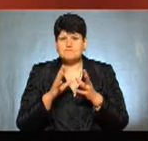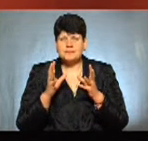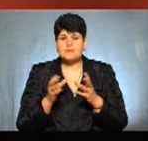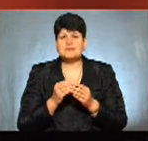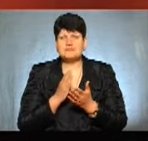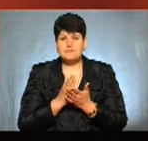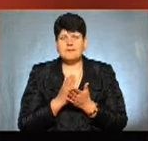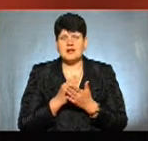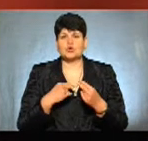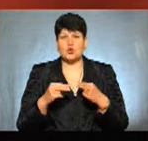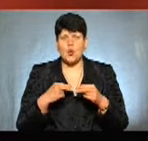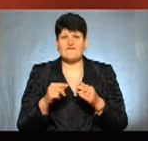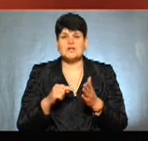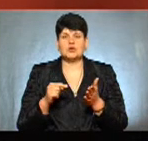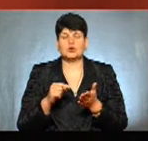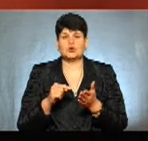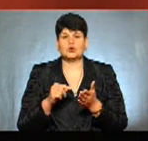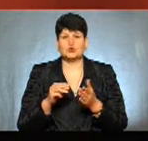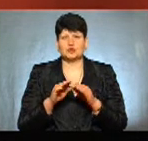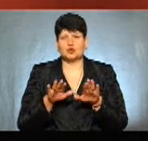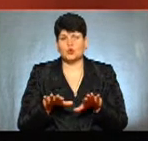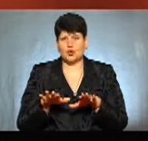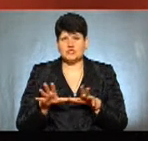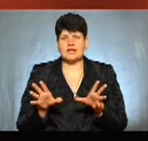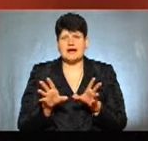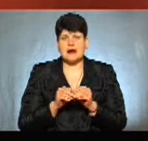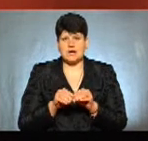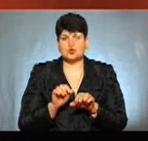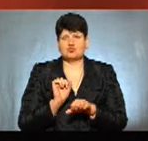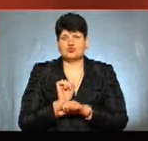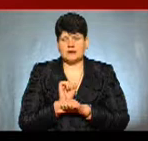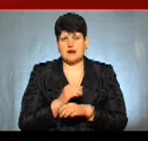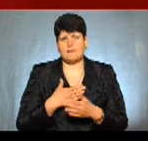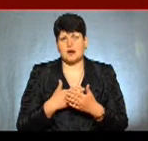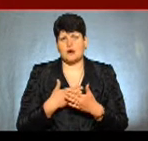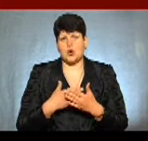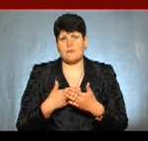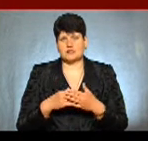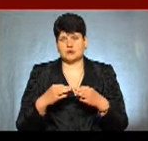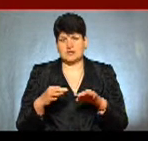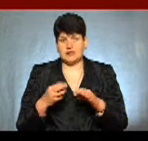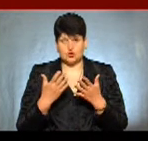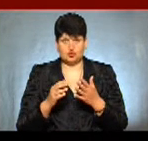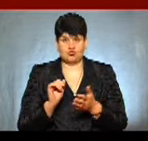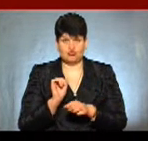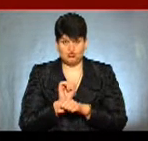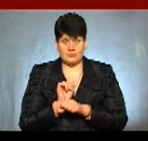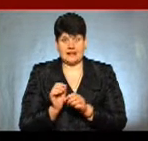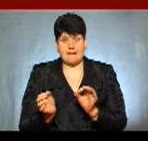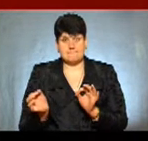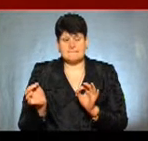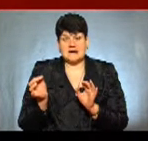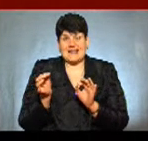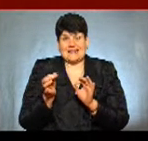мають торгові точки разом з зупинками громадського транспорту. Тобто, це якщо зупинка прилаштована,